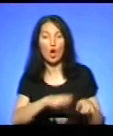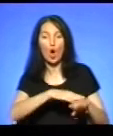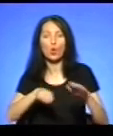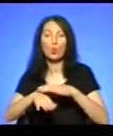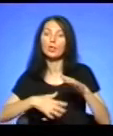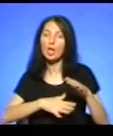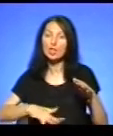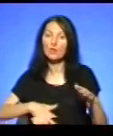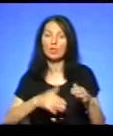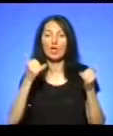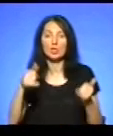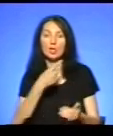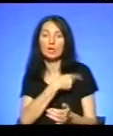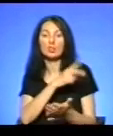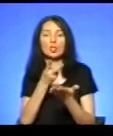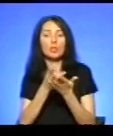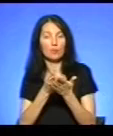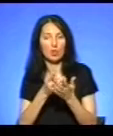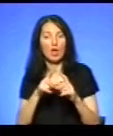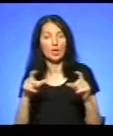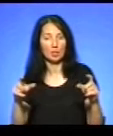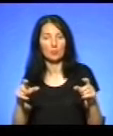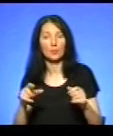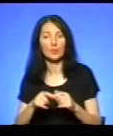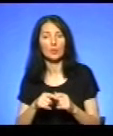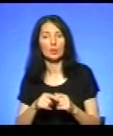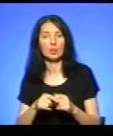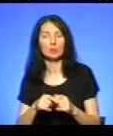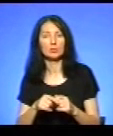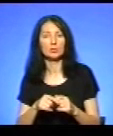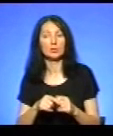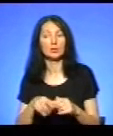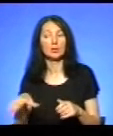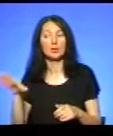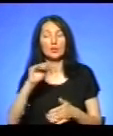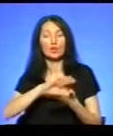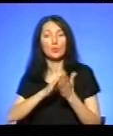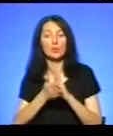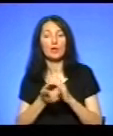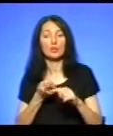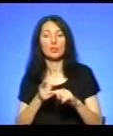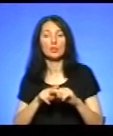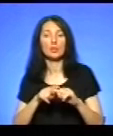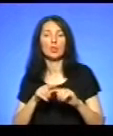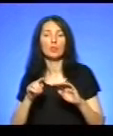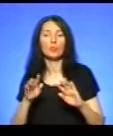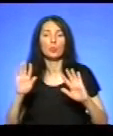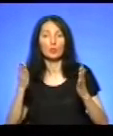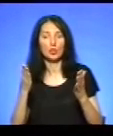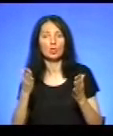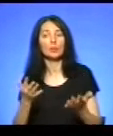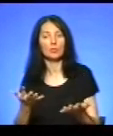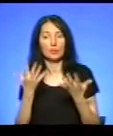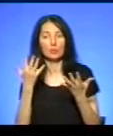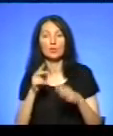вона зараз шпиталізована в медичному закладі, усі обставини даної події